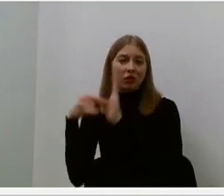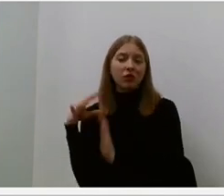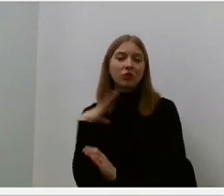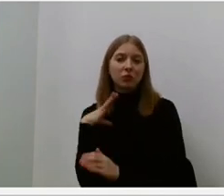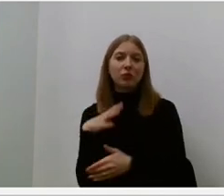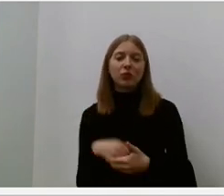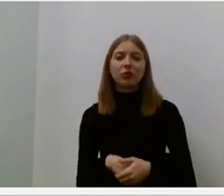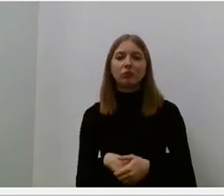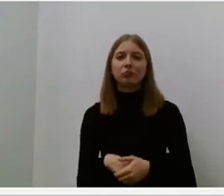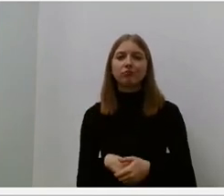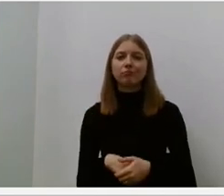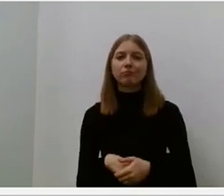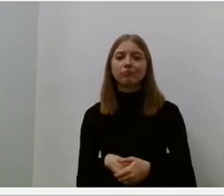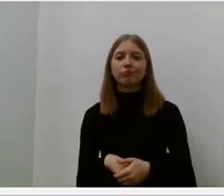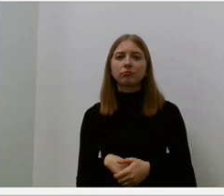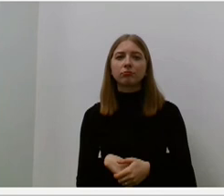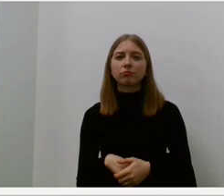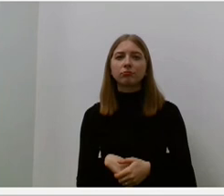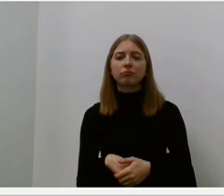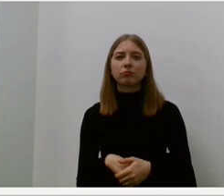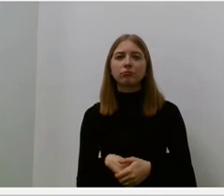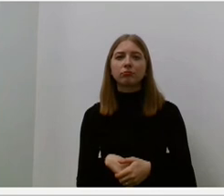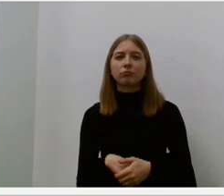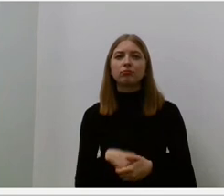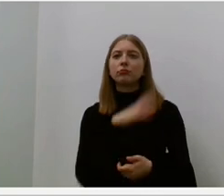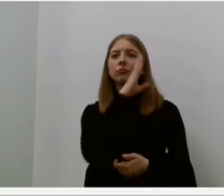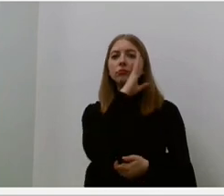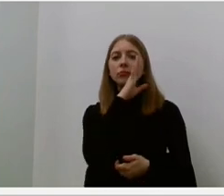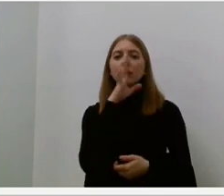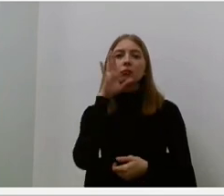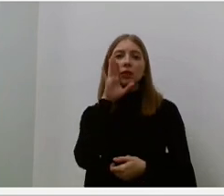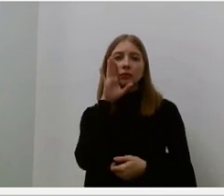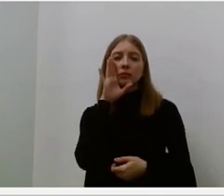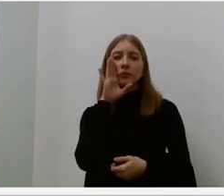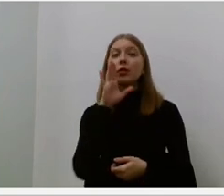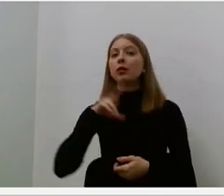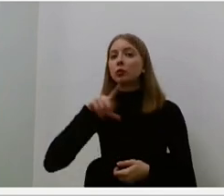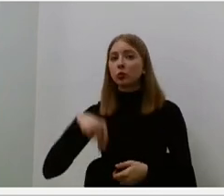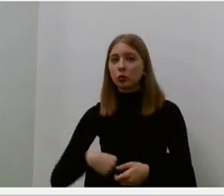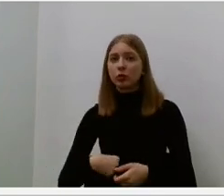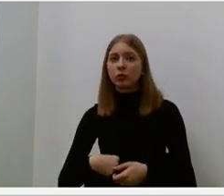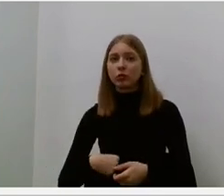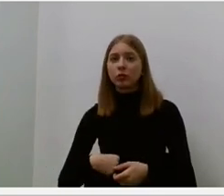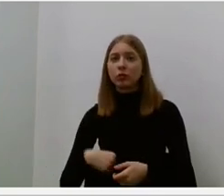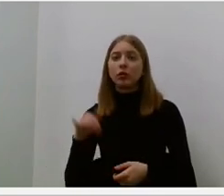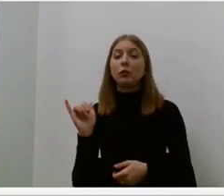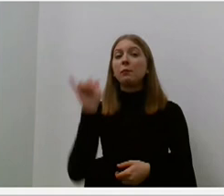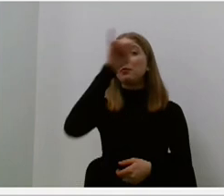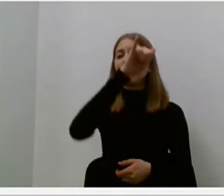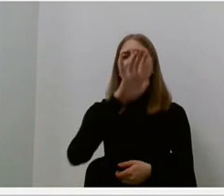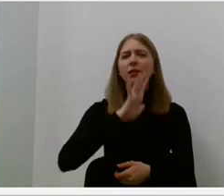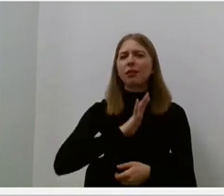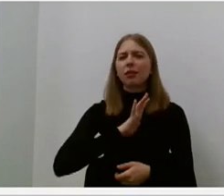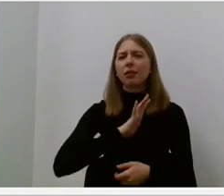Na, mama negalėjo atvykti pas dukra ten, kurį gyveno į to pangoje